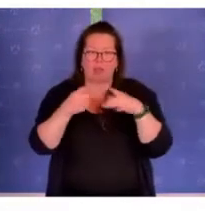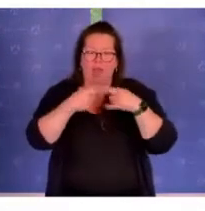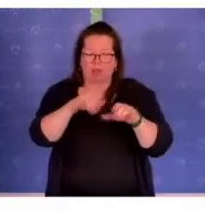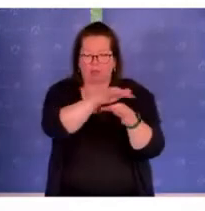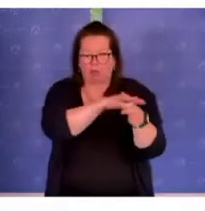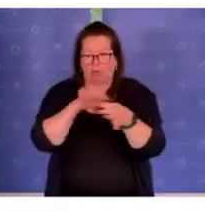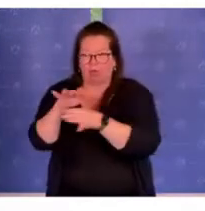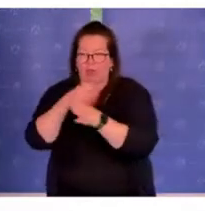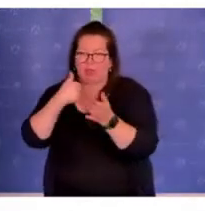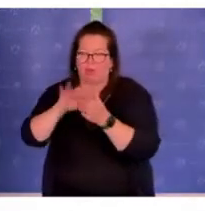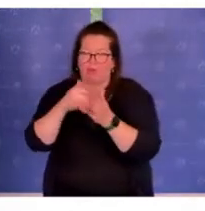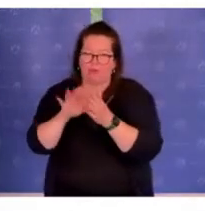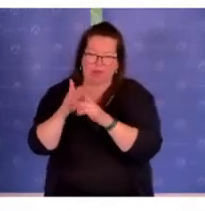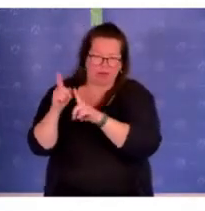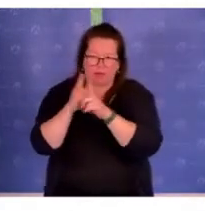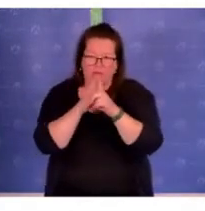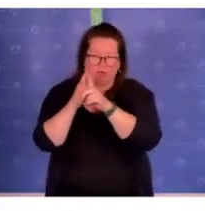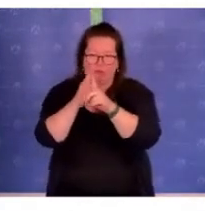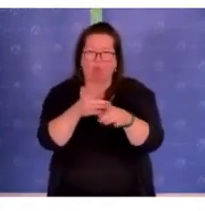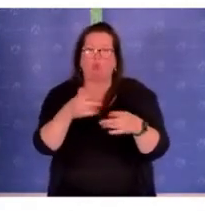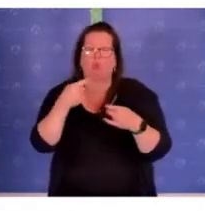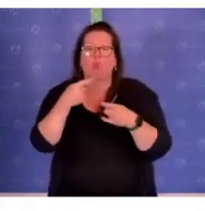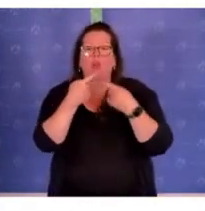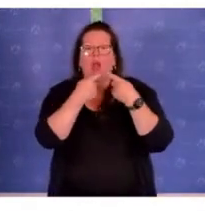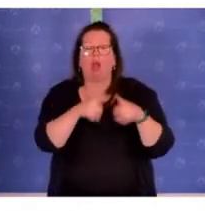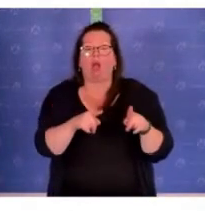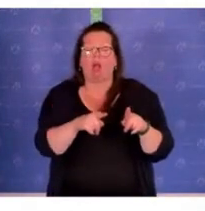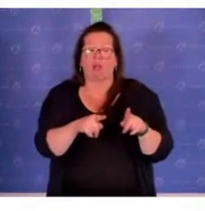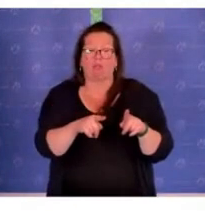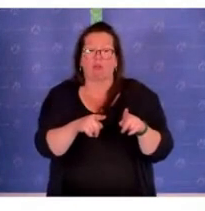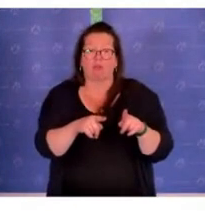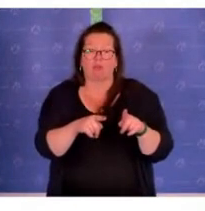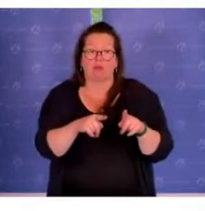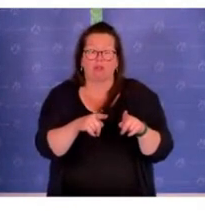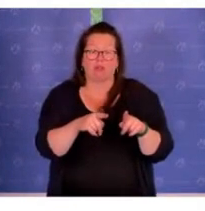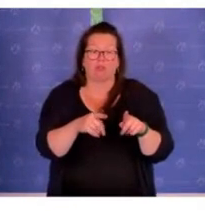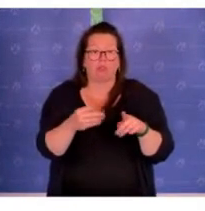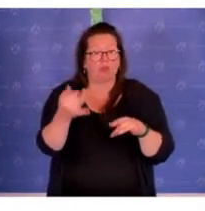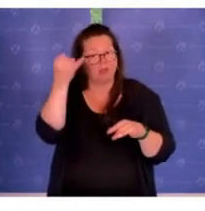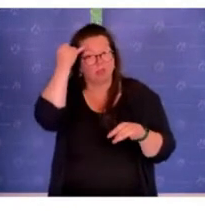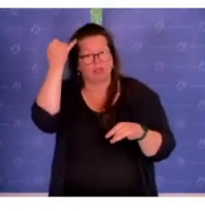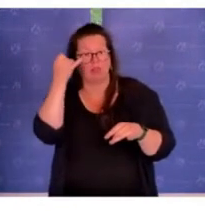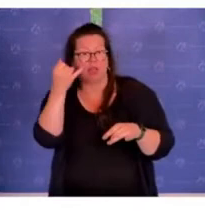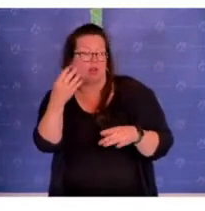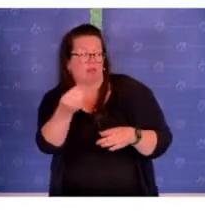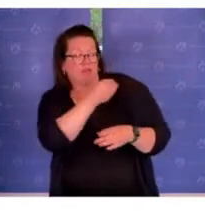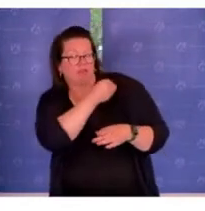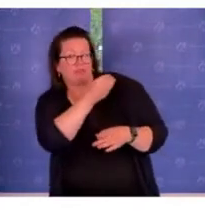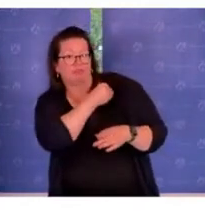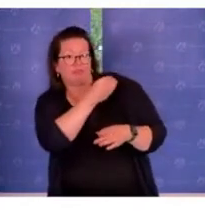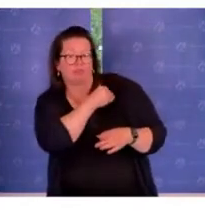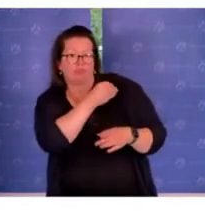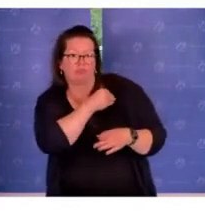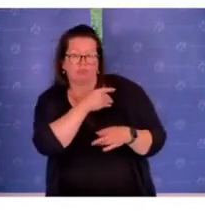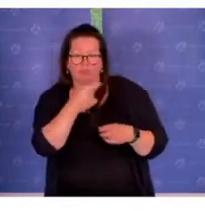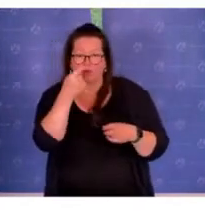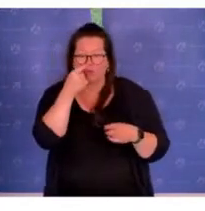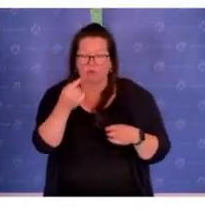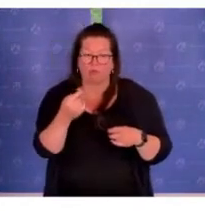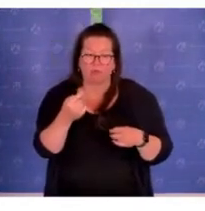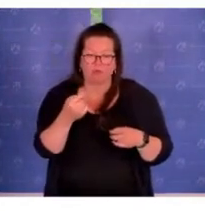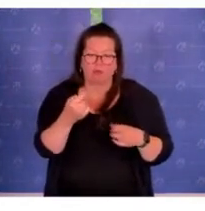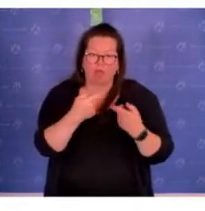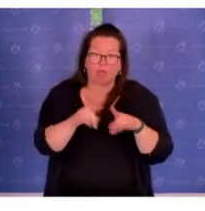Bereichen weiter zu verfolgen oder auch andererseits natürlich auch Anregungen in Richtung des Landes Berlin zu geben, wenn es da auch noch andere